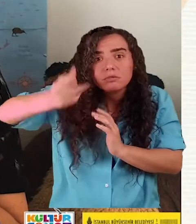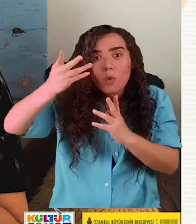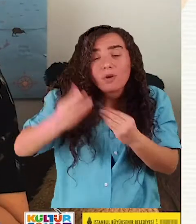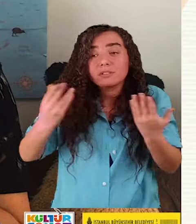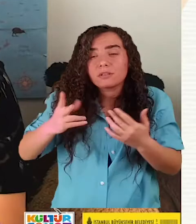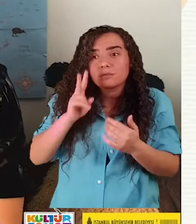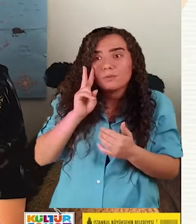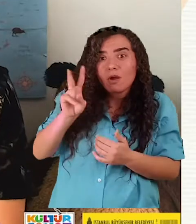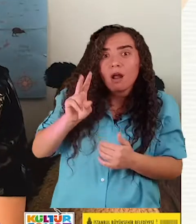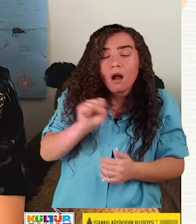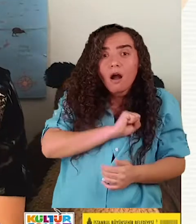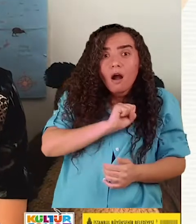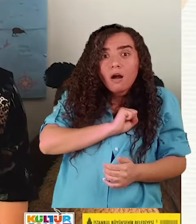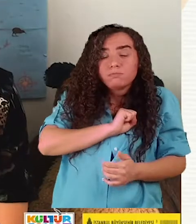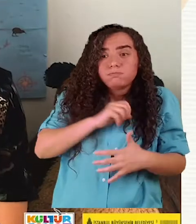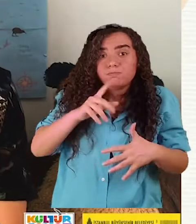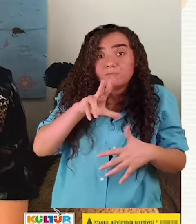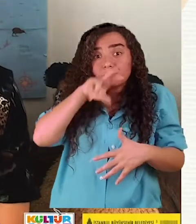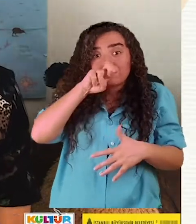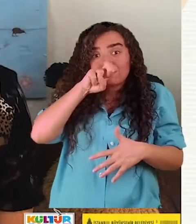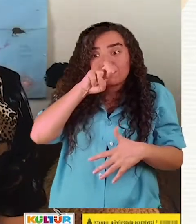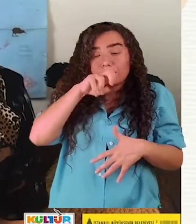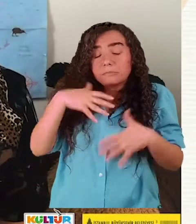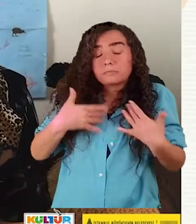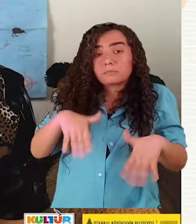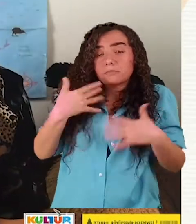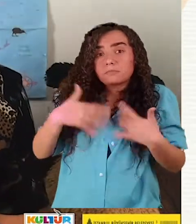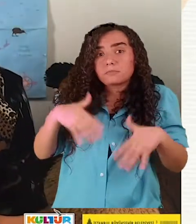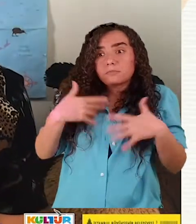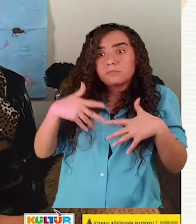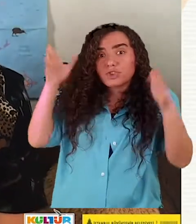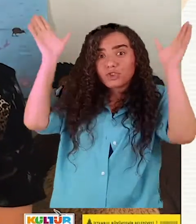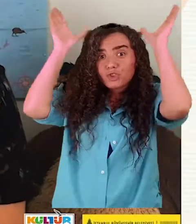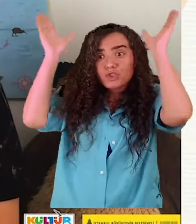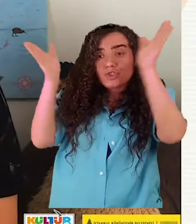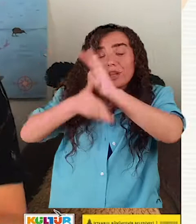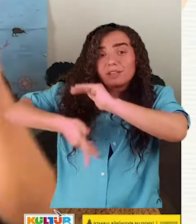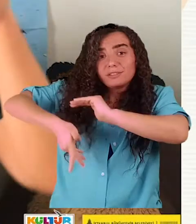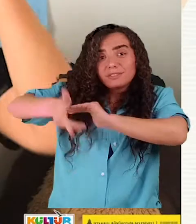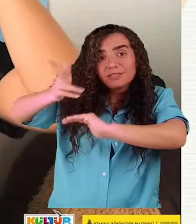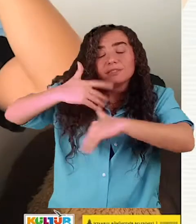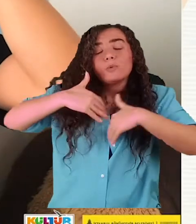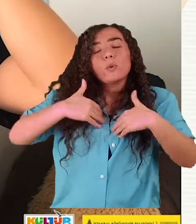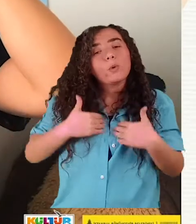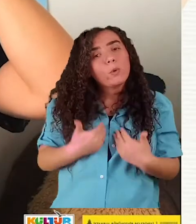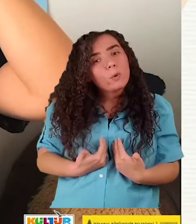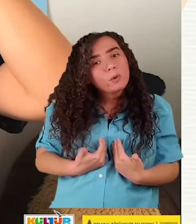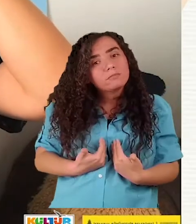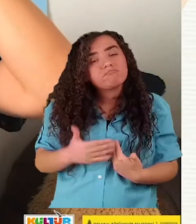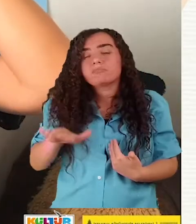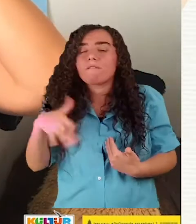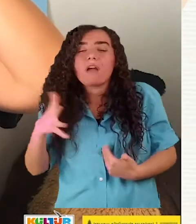titrerlermiş. Ya da ormanın içinde küçücük, bir necik bir salyangoz yürüyüp sonra o küçük